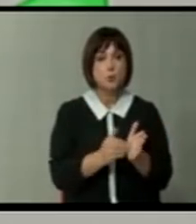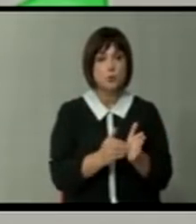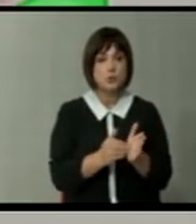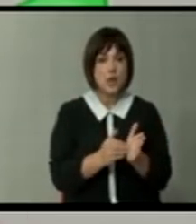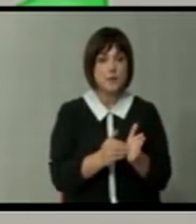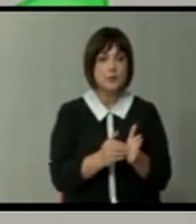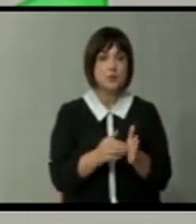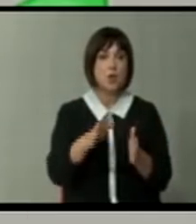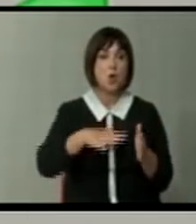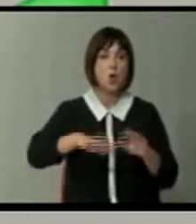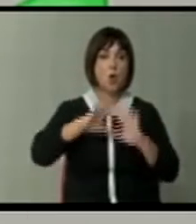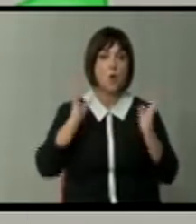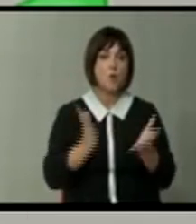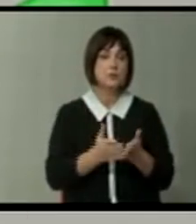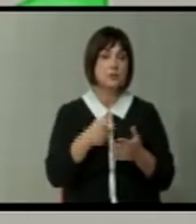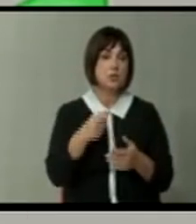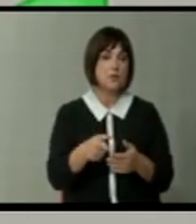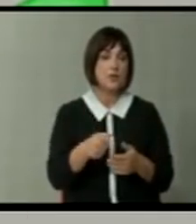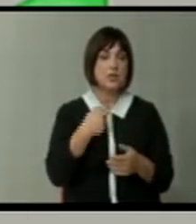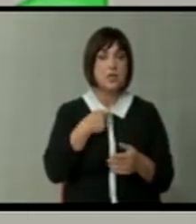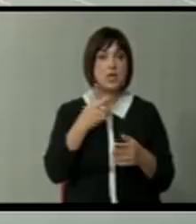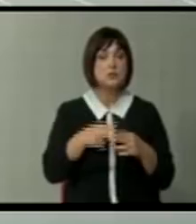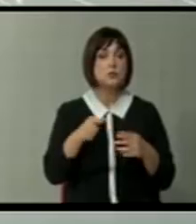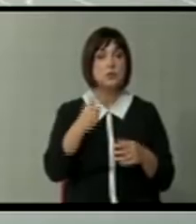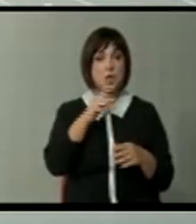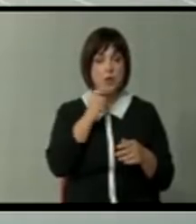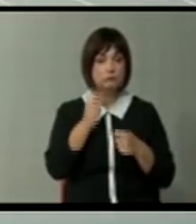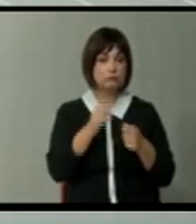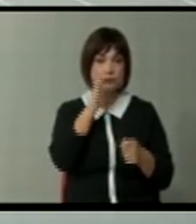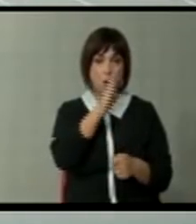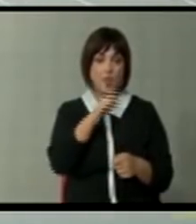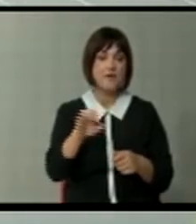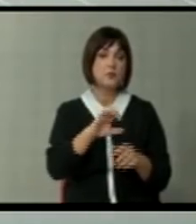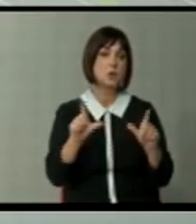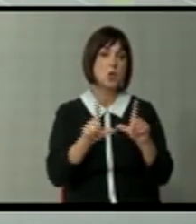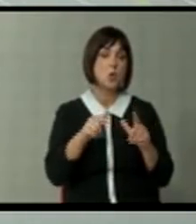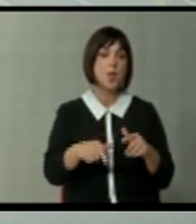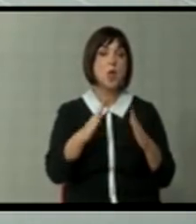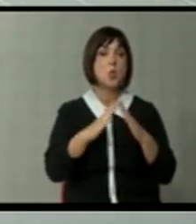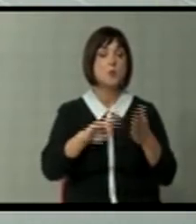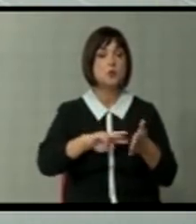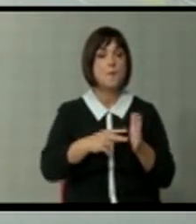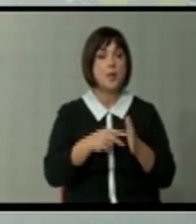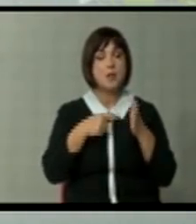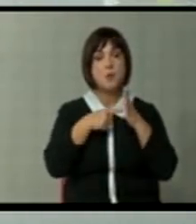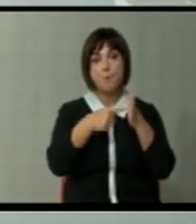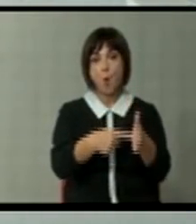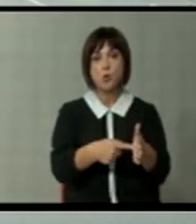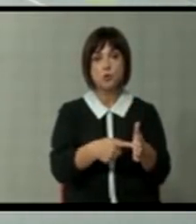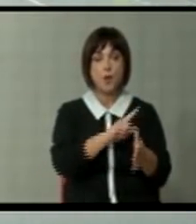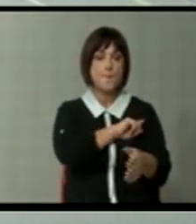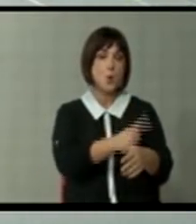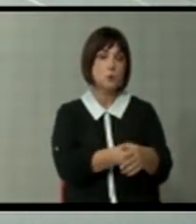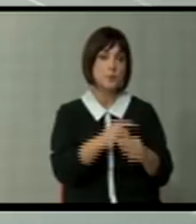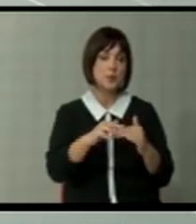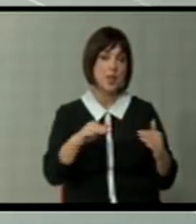се обкружи целото тоа. Че ги избијефме ли ние сомневањата во Европската Унија доколку на домашен план покажефме посилно